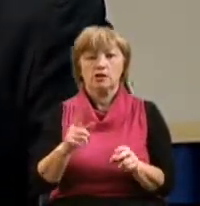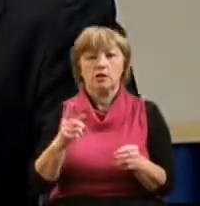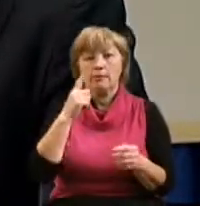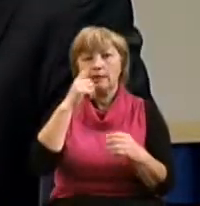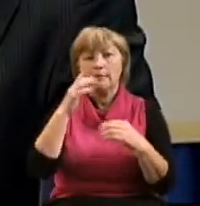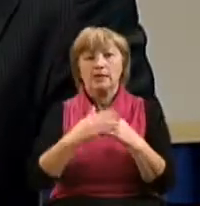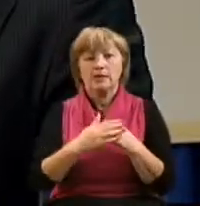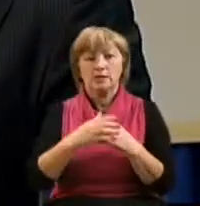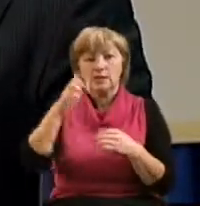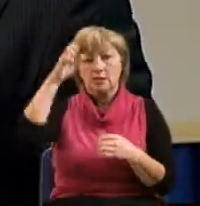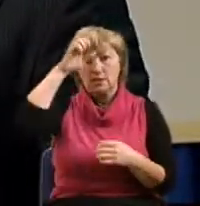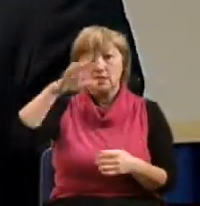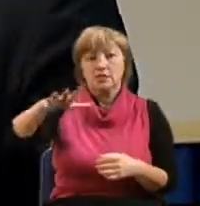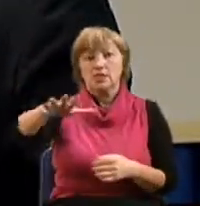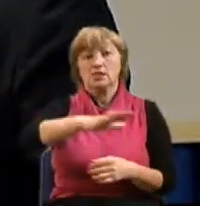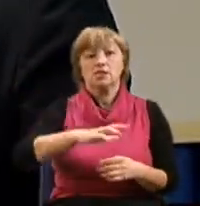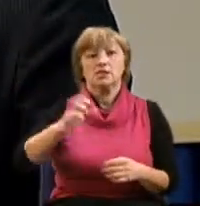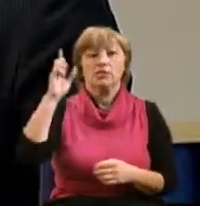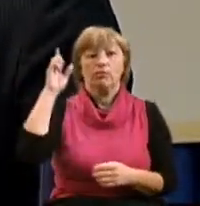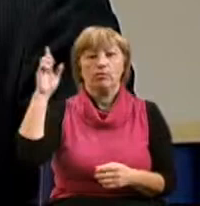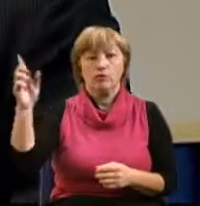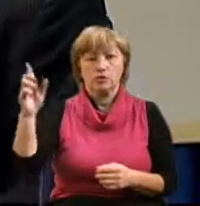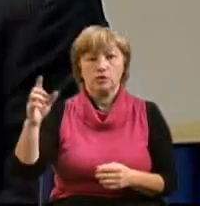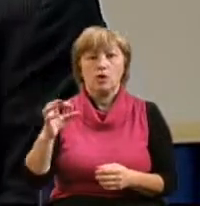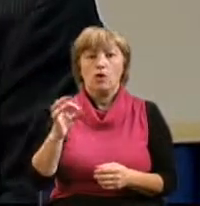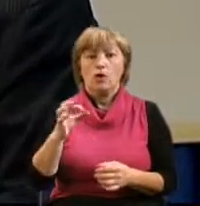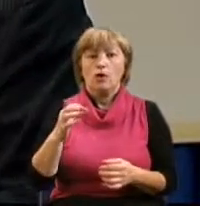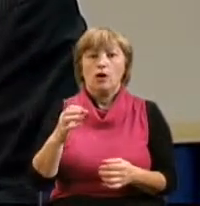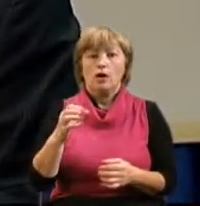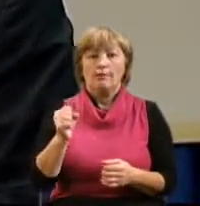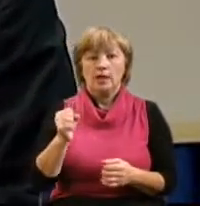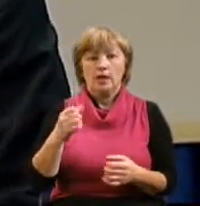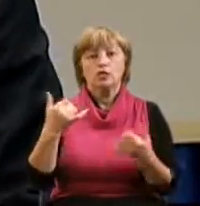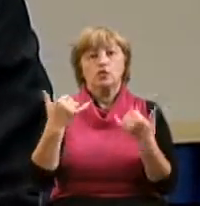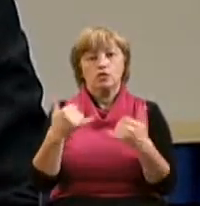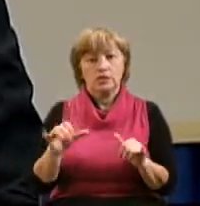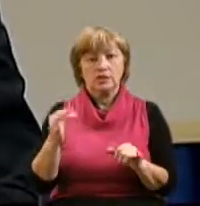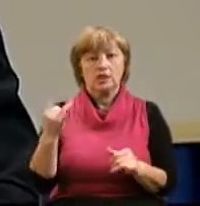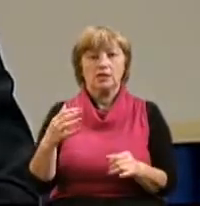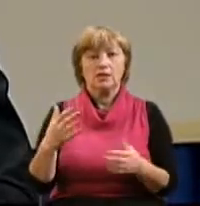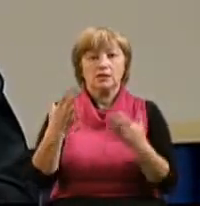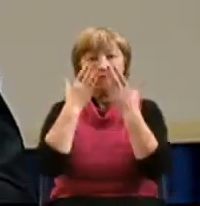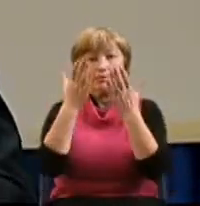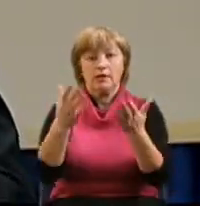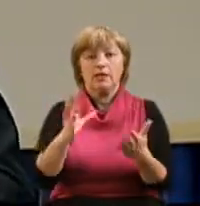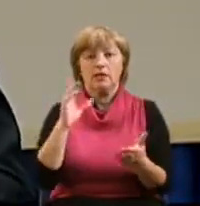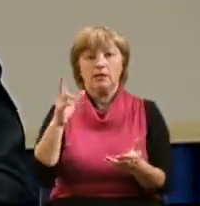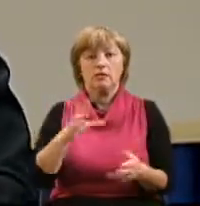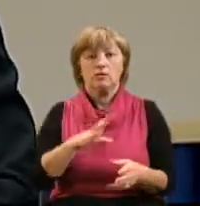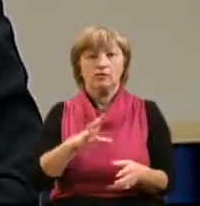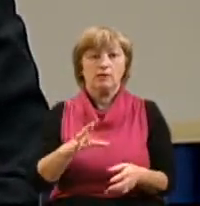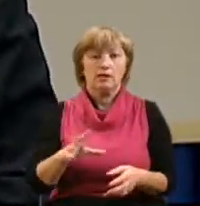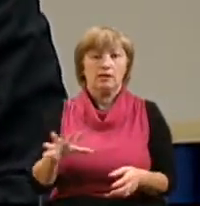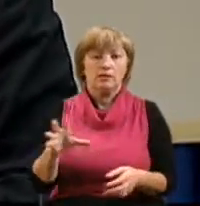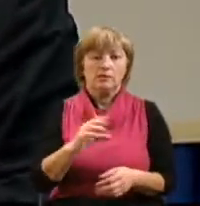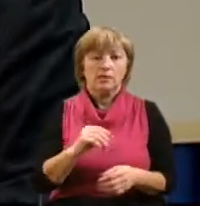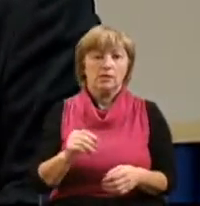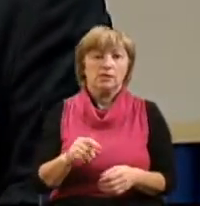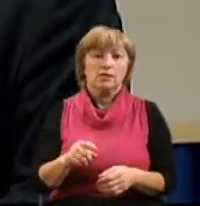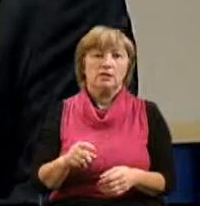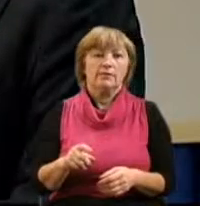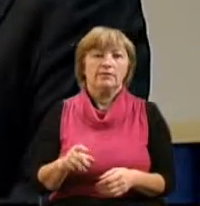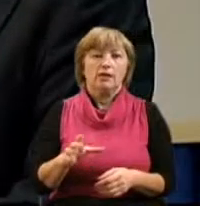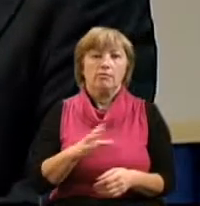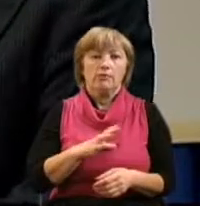приблизилось Царство Божье. А чудеса и знамения, которые сопровождали их служение, были